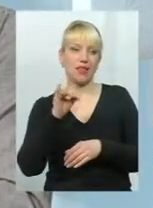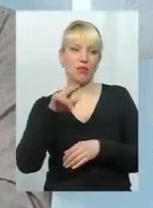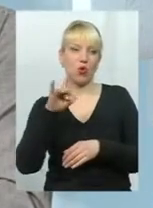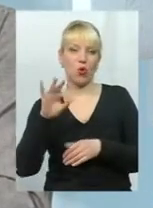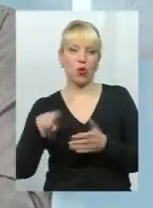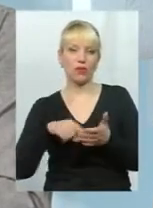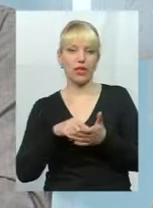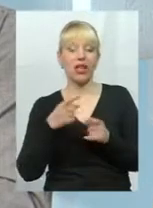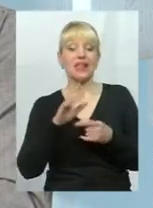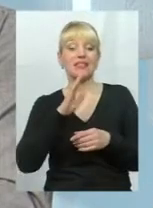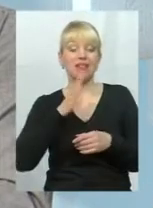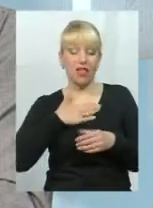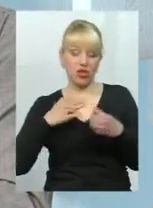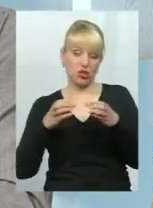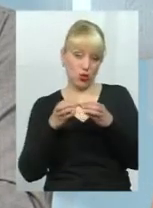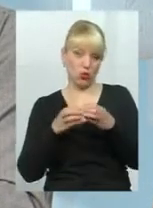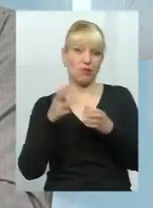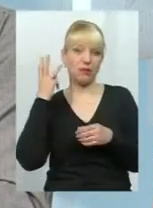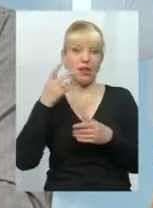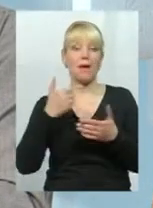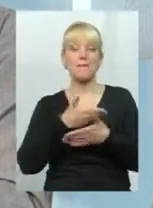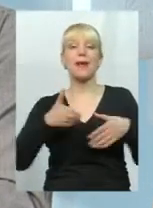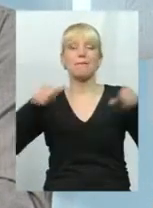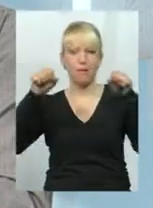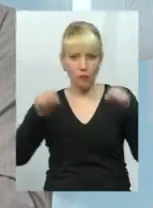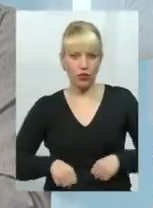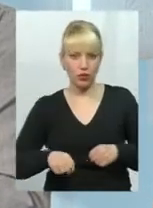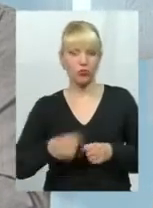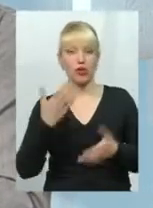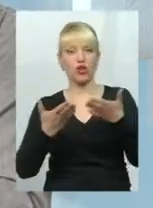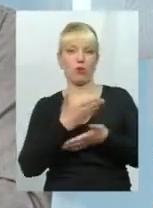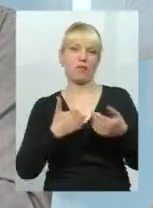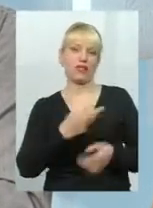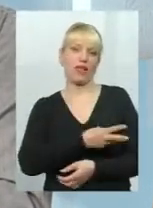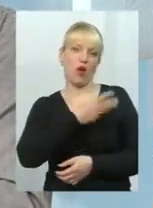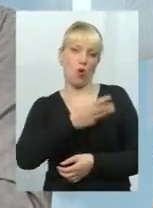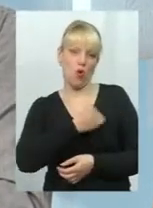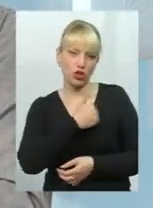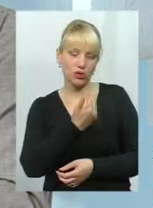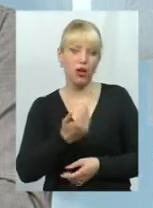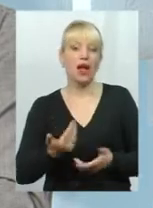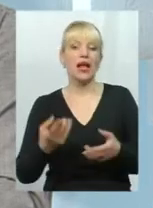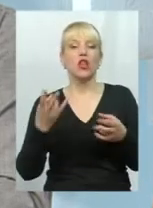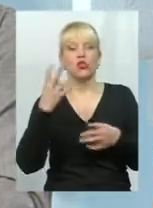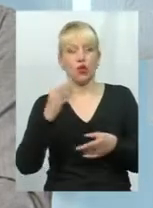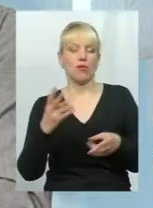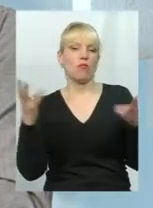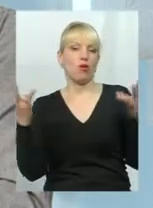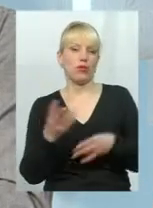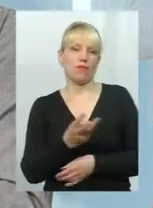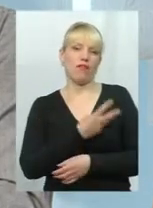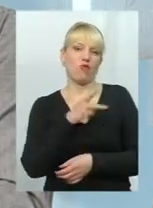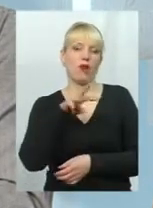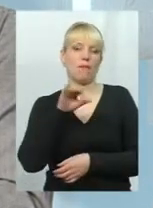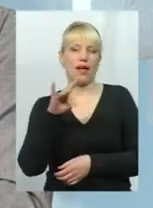група, Хмельницька, тому ми можемо, якщо ми захочемо, ми можемо. Але знову ж таки, потрібна воля мера,